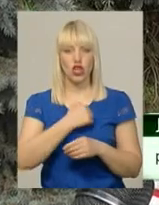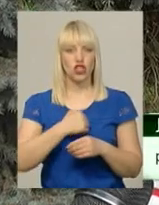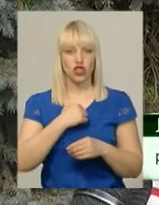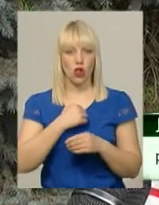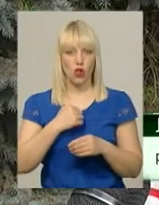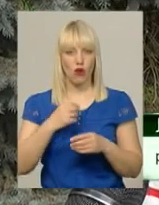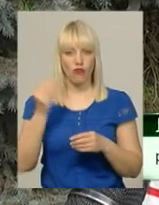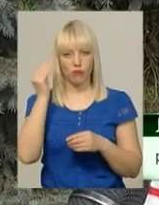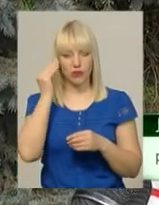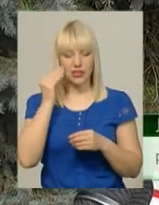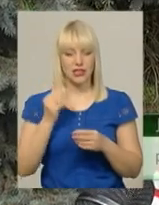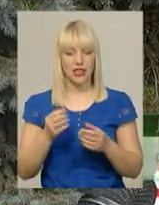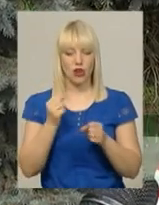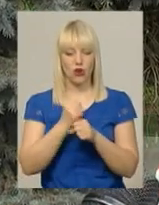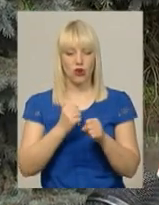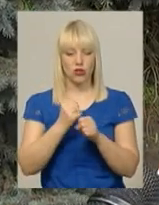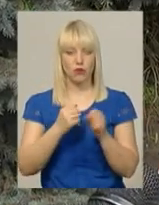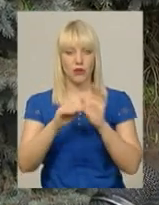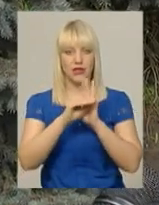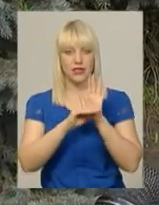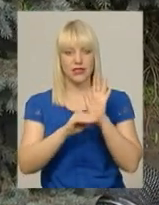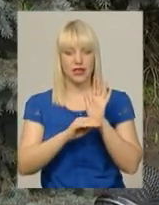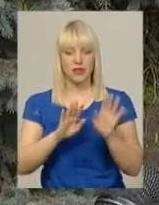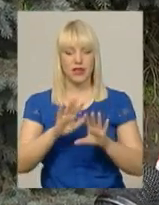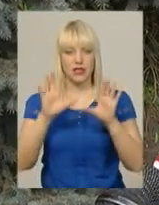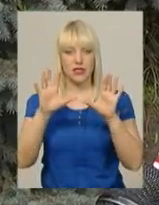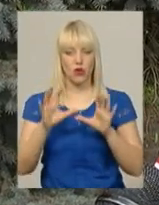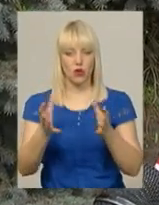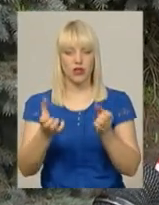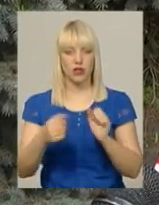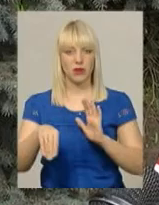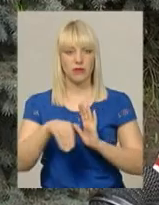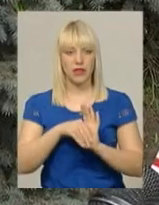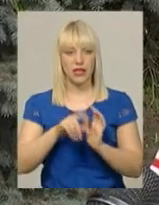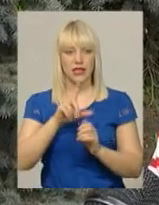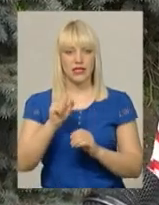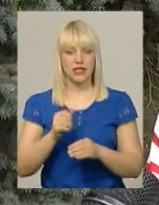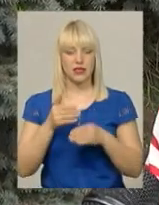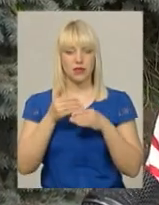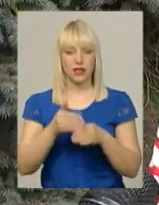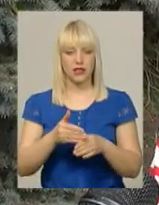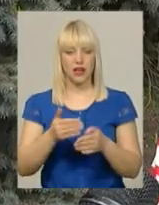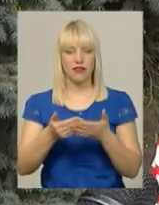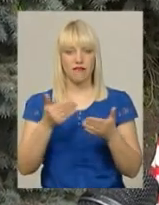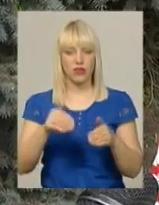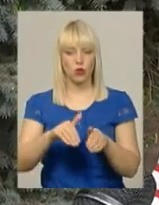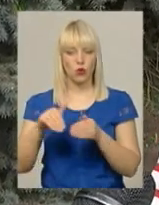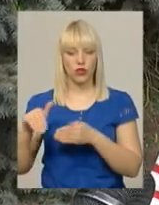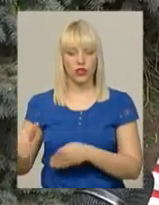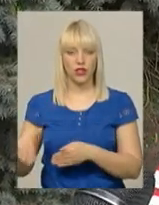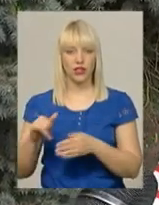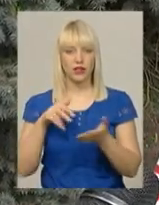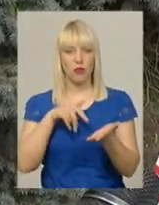отримання неправомірної вигоди за сприяння в ухиленні від призву та проходження військової